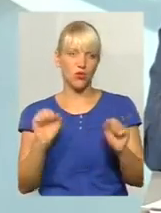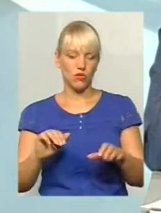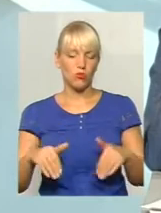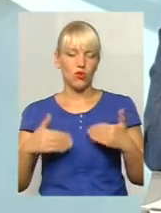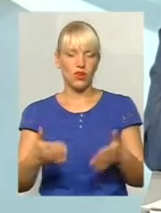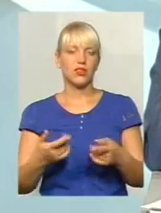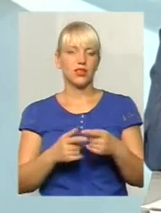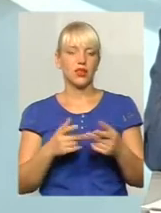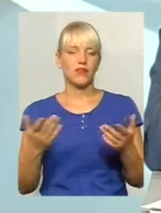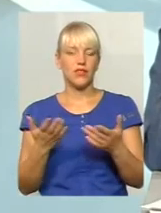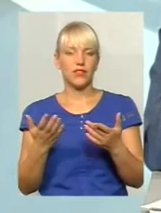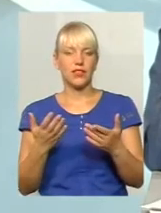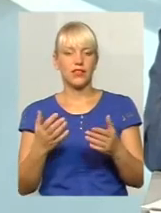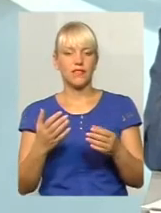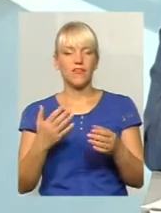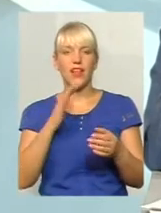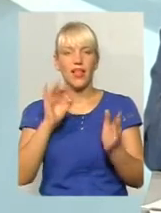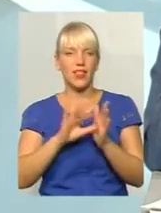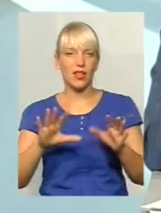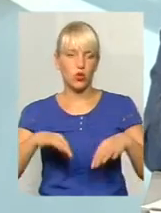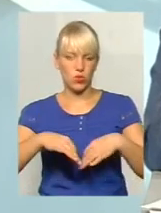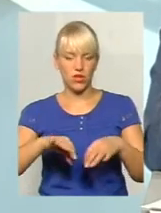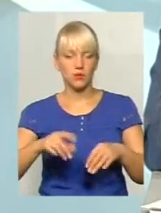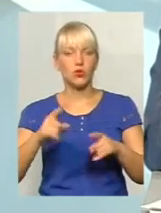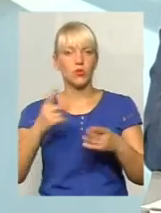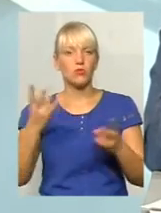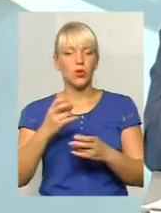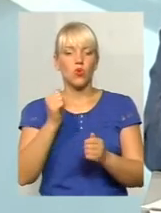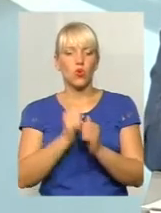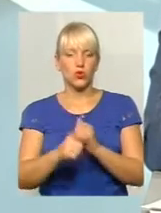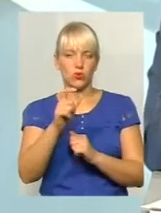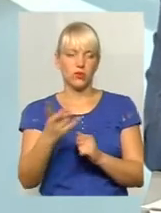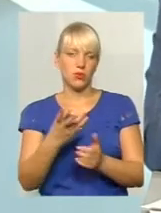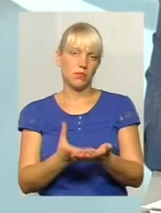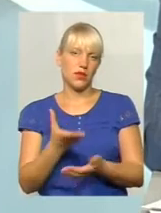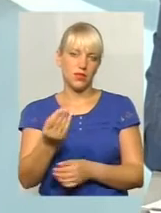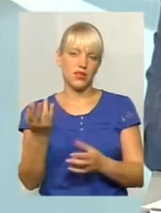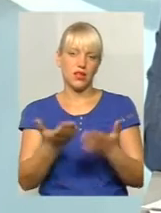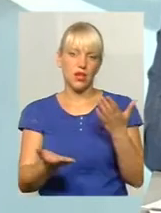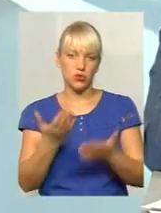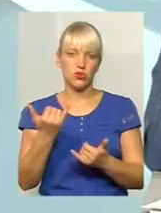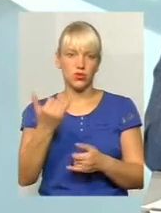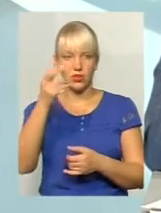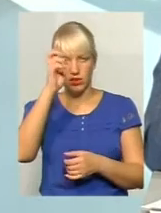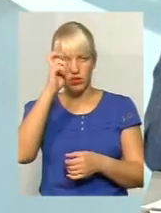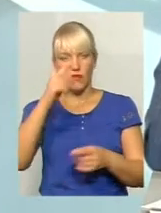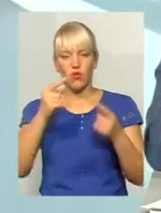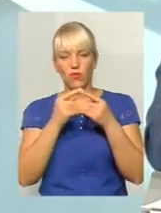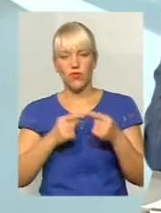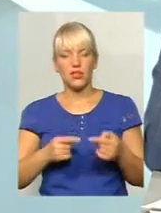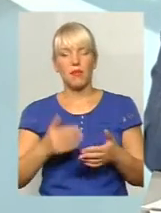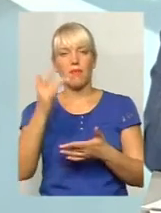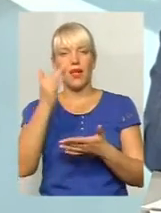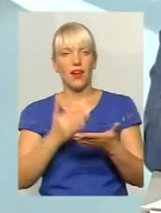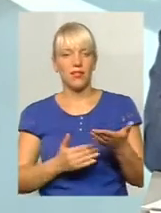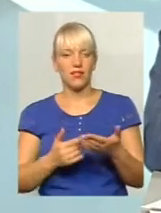транспорті, тому що дійсно, кожен повинен платити. Якщо на сьогоднішній день державою визначено певний перелік категорій,